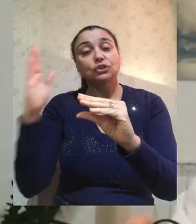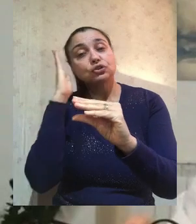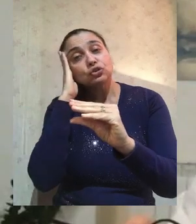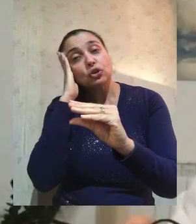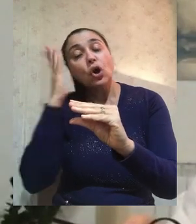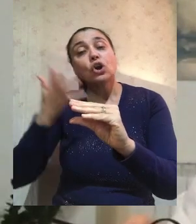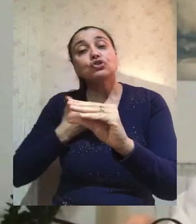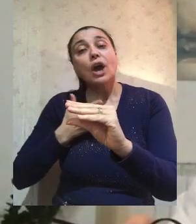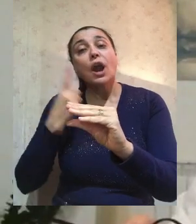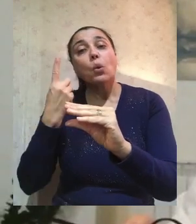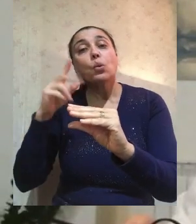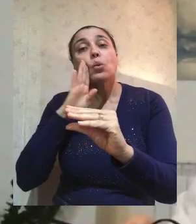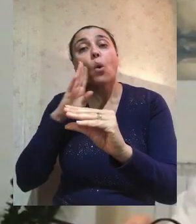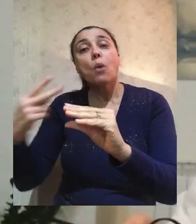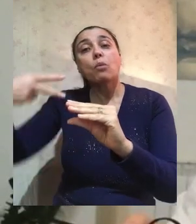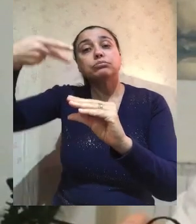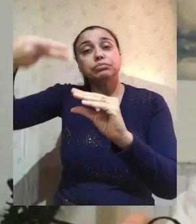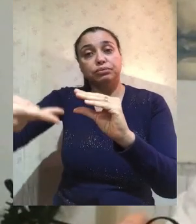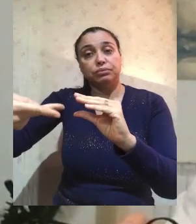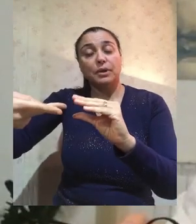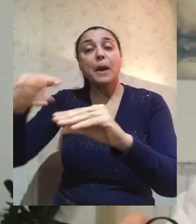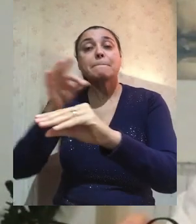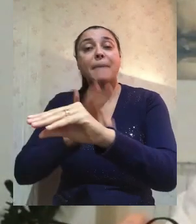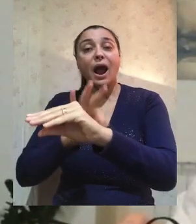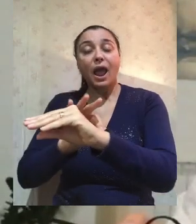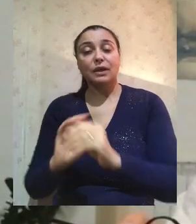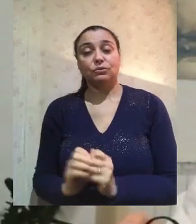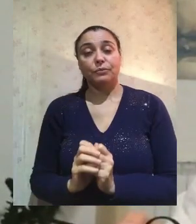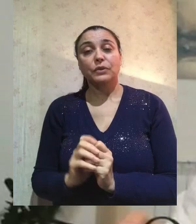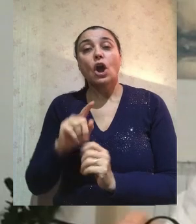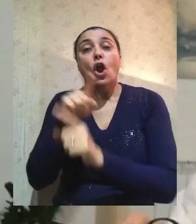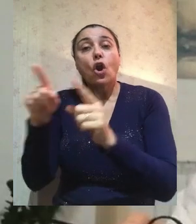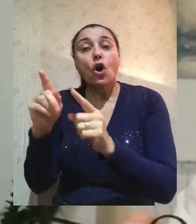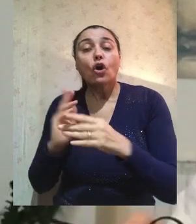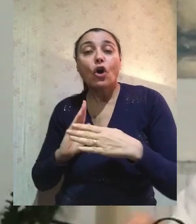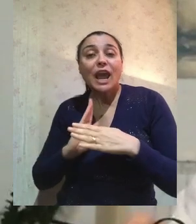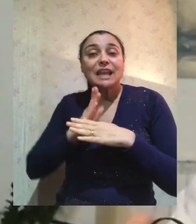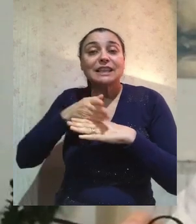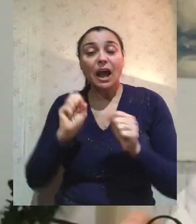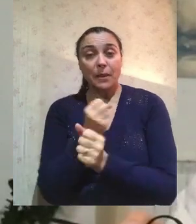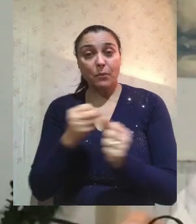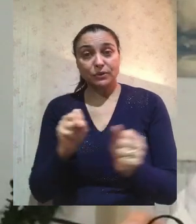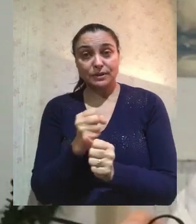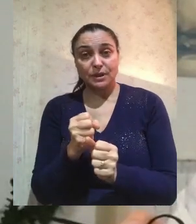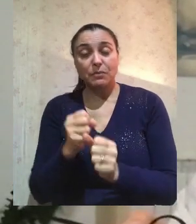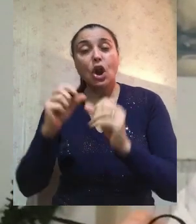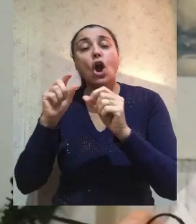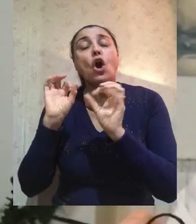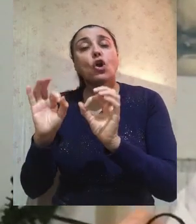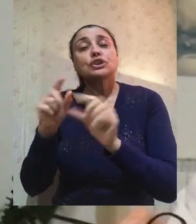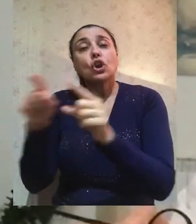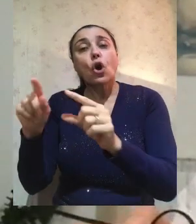introdurlo a causa della folla salirono sul tetto e fatto un'apertura tra le tegole lo cararono giù con il suo lettuccio, in mezzo alla gente